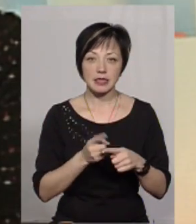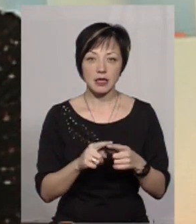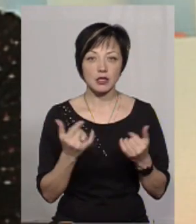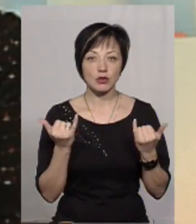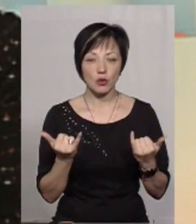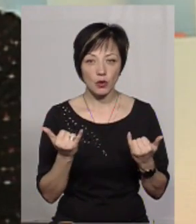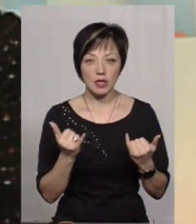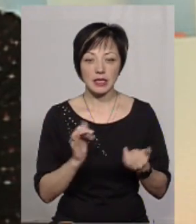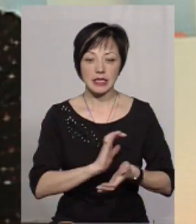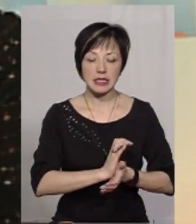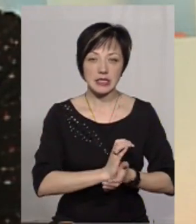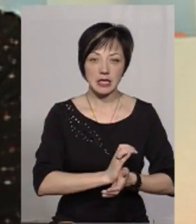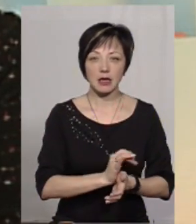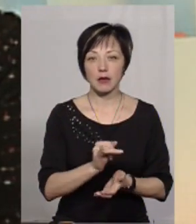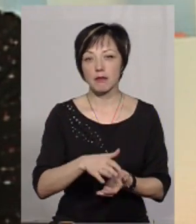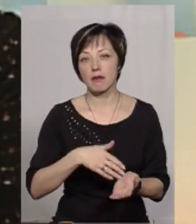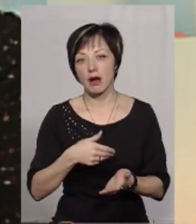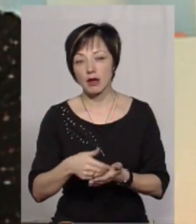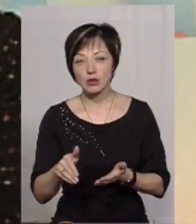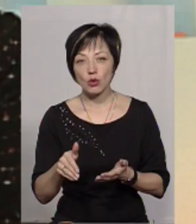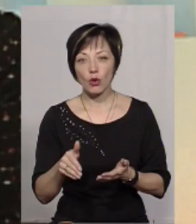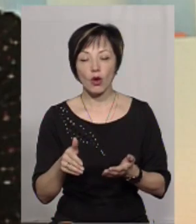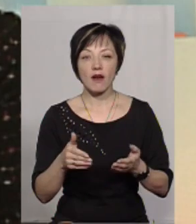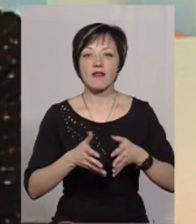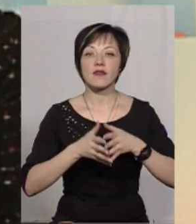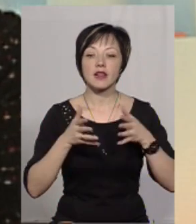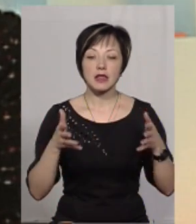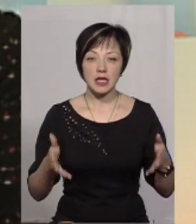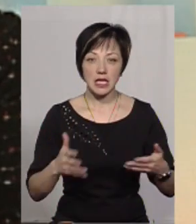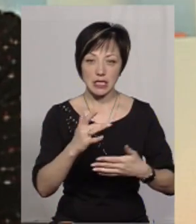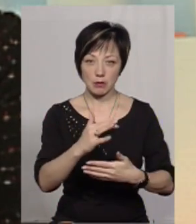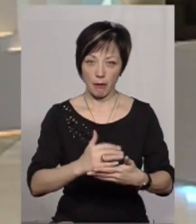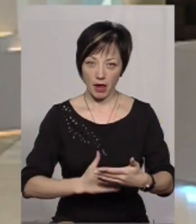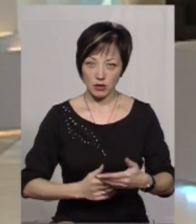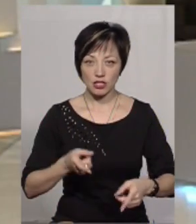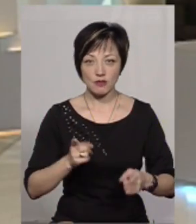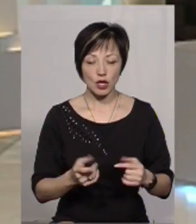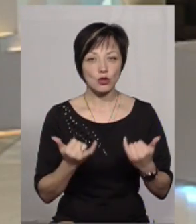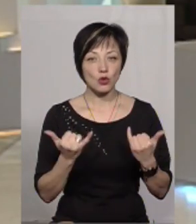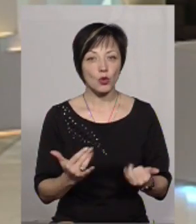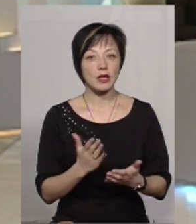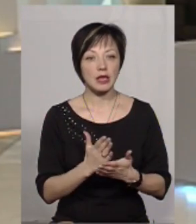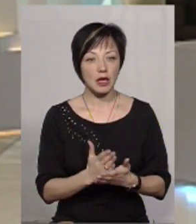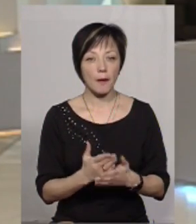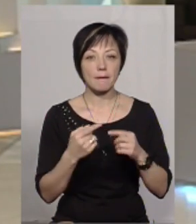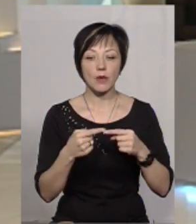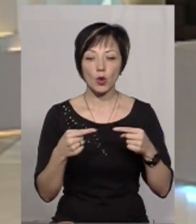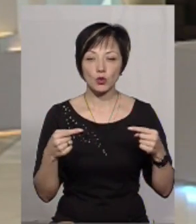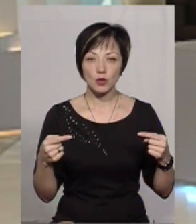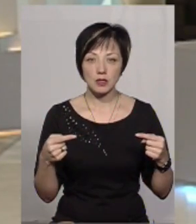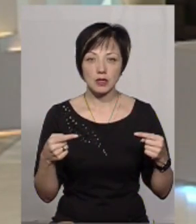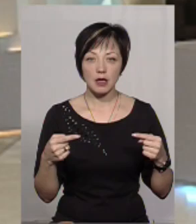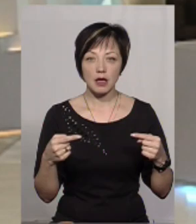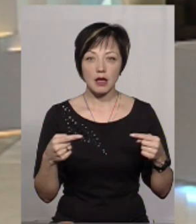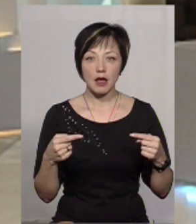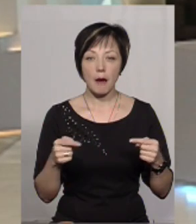це сьогодні і сири, і масло. Тобто, великий-великий спектр. Звичайно, сьогодні є також і продукція, це